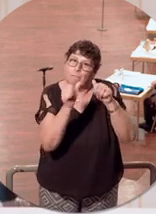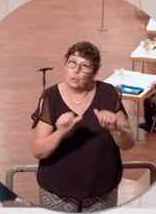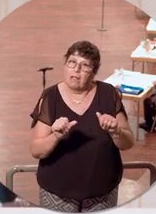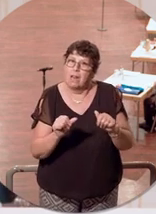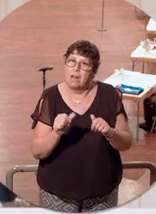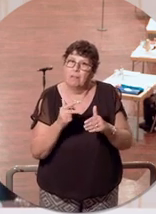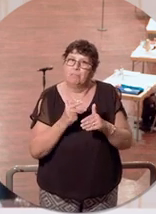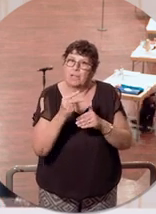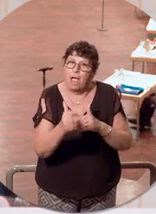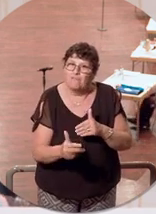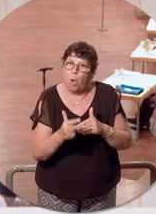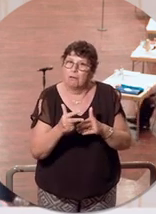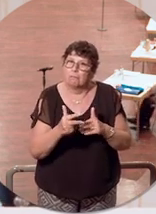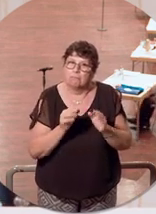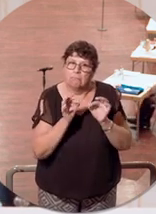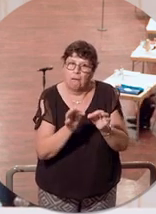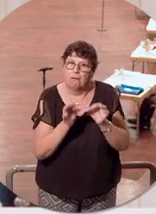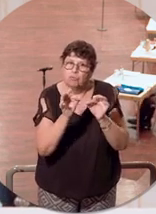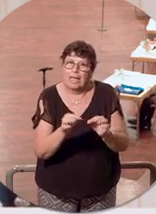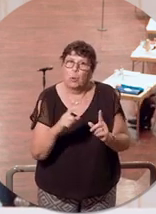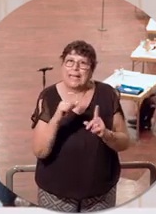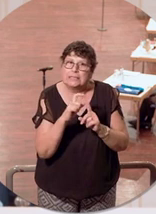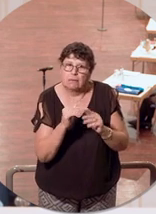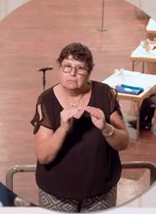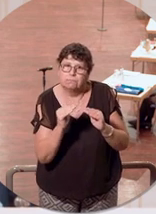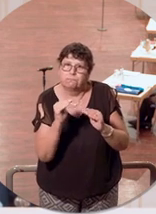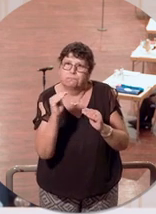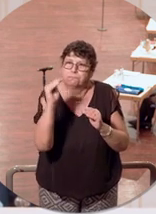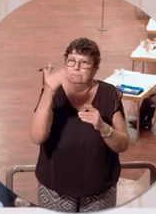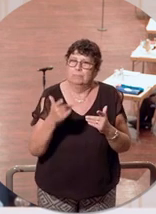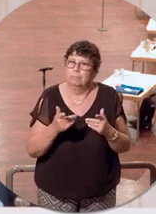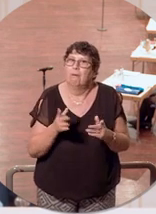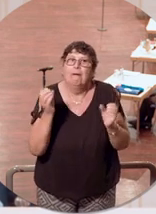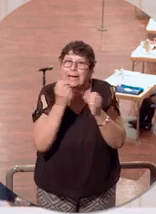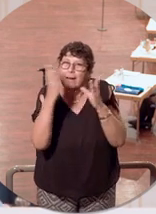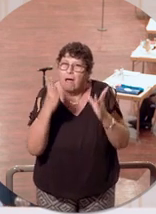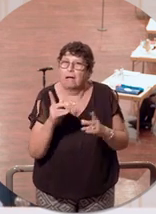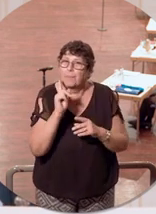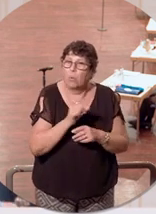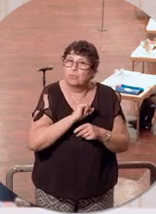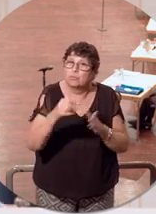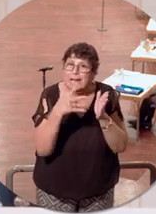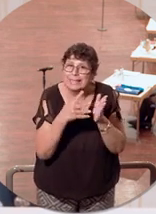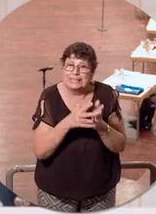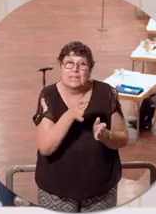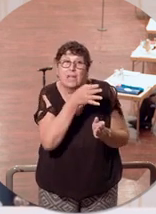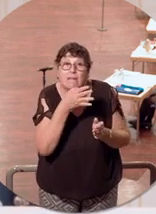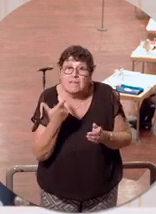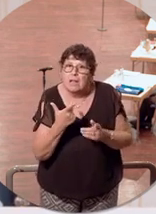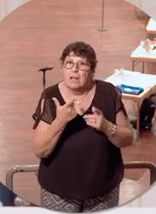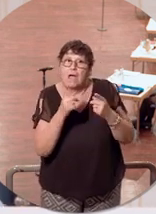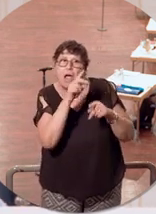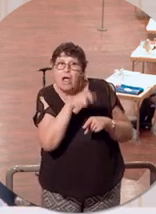drei Wochen lang angestiegen sind. Das hing natürlich auch damit zusammen, dass mit den Massenschnelltests zahlreiche, vor allem